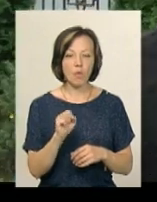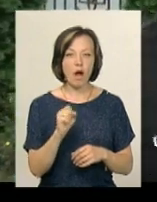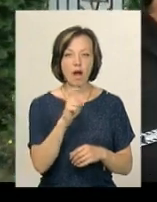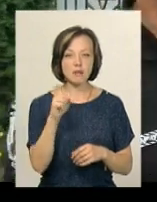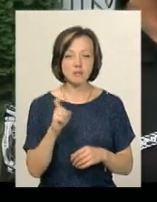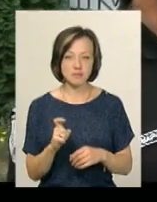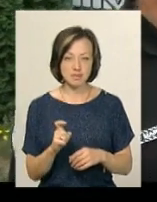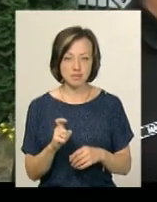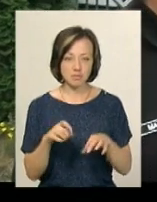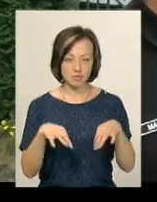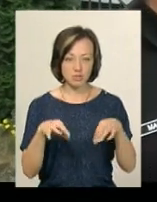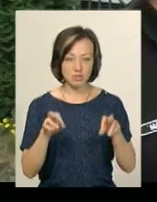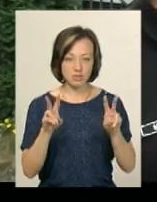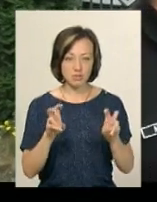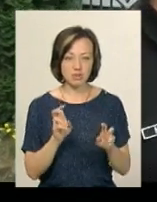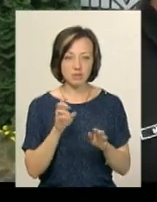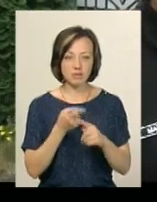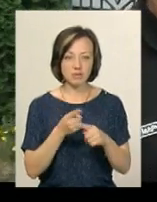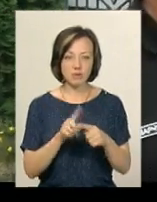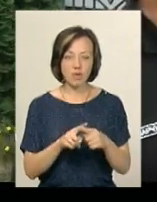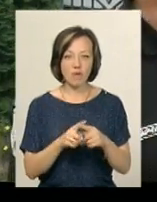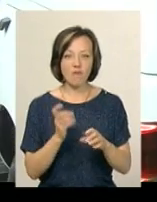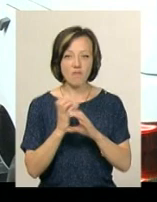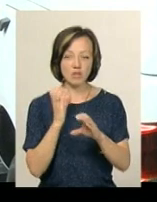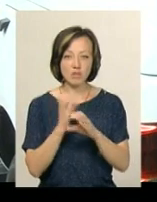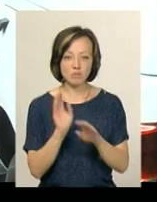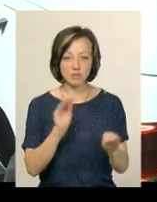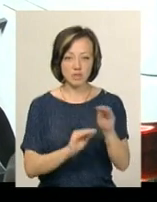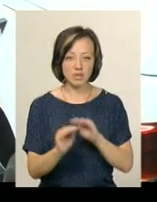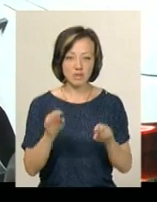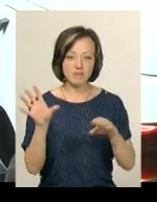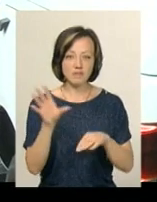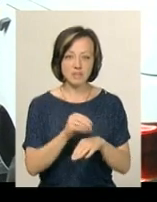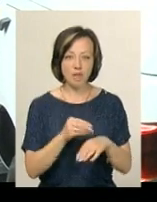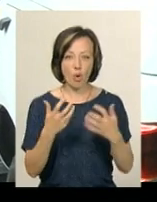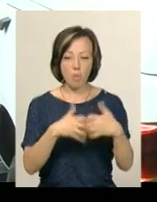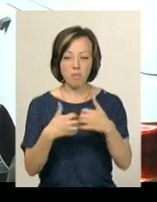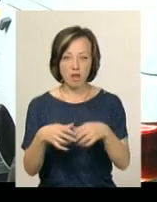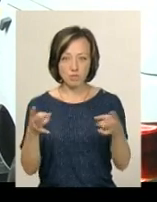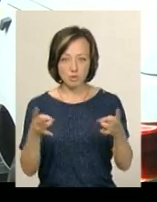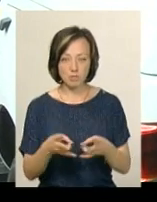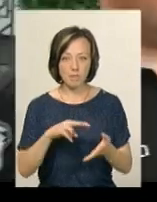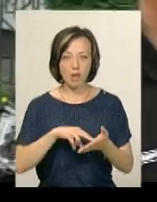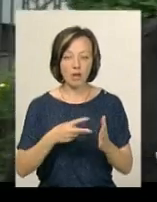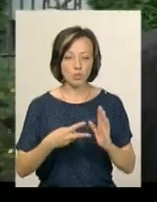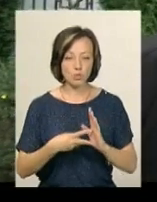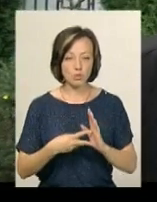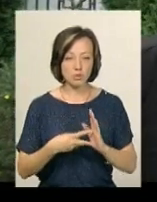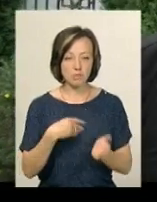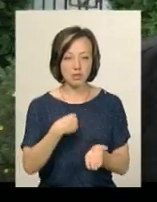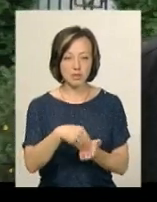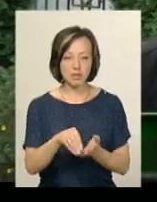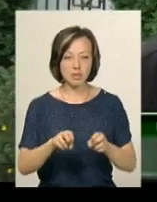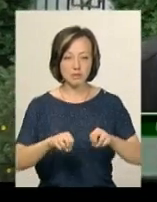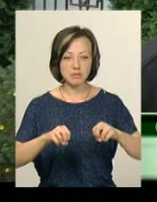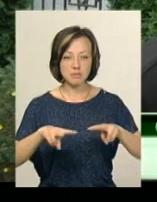В вантажному кунгу планується розмістити все спеціальне вибухотехнічне обладнання. Планується придбання